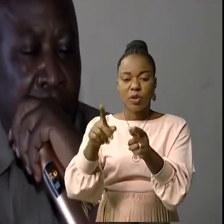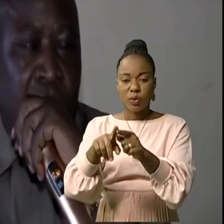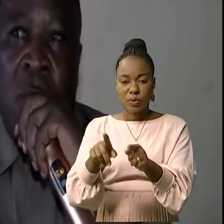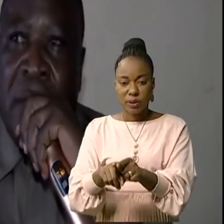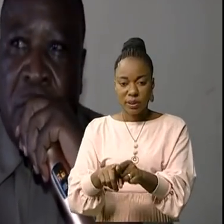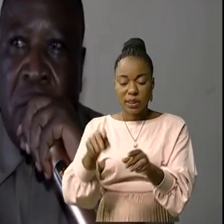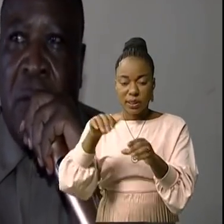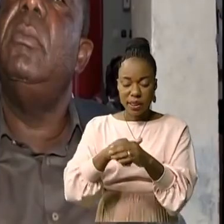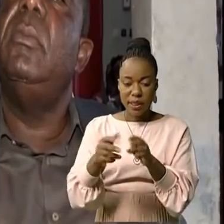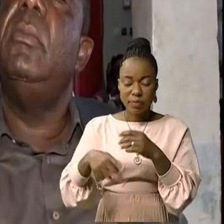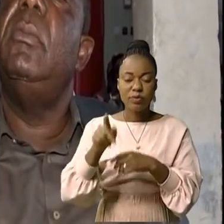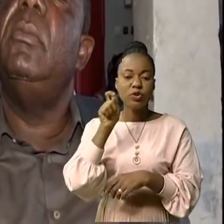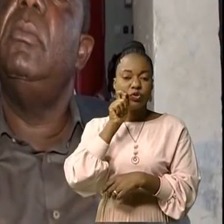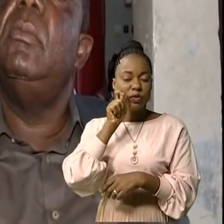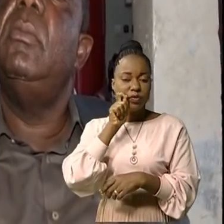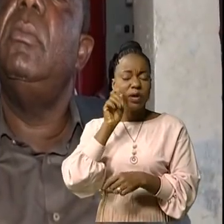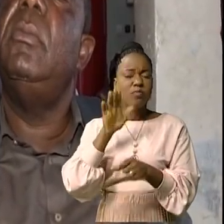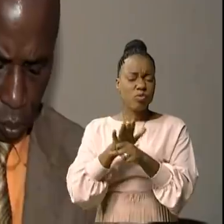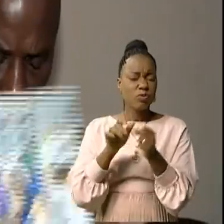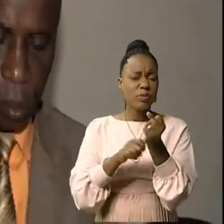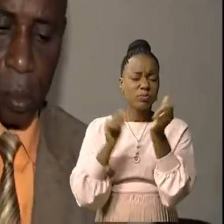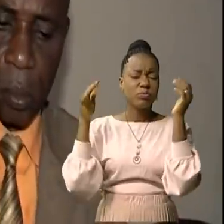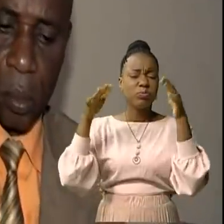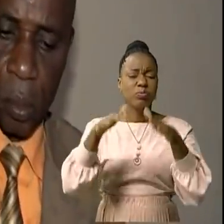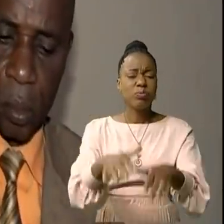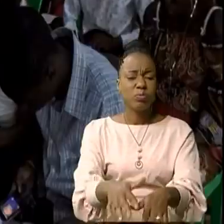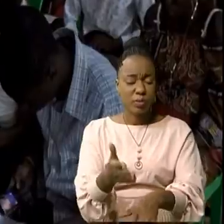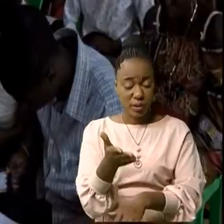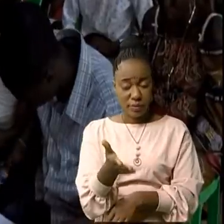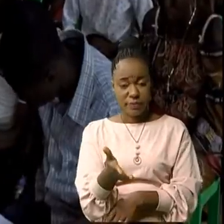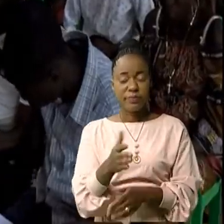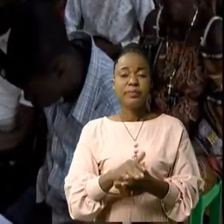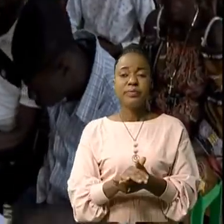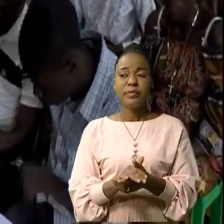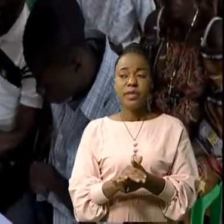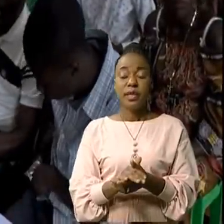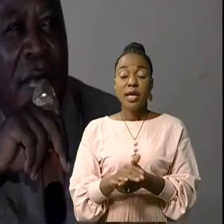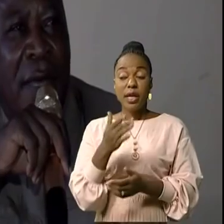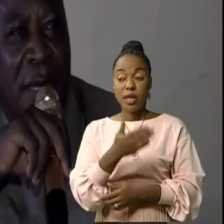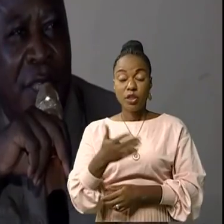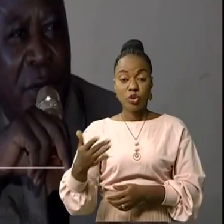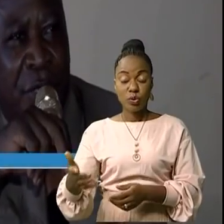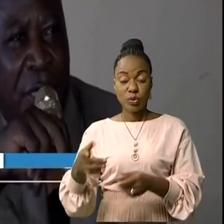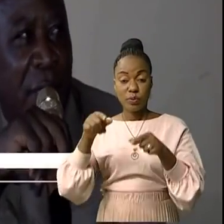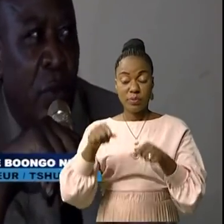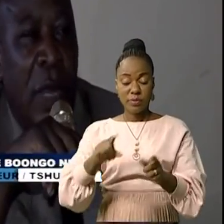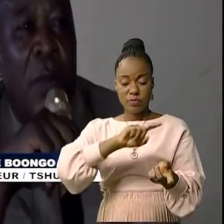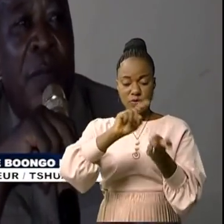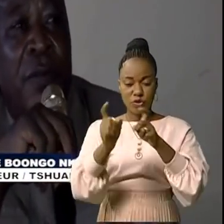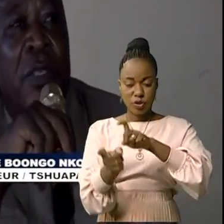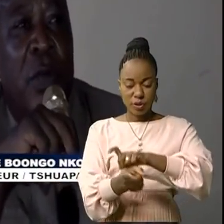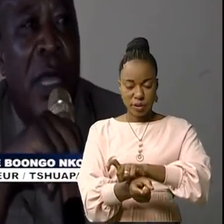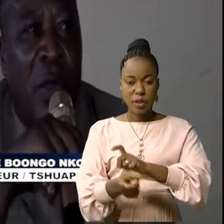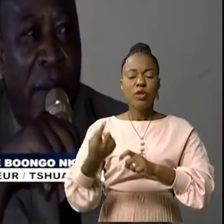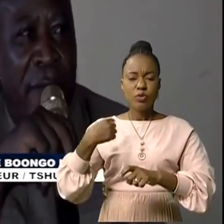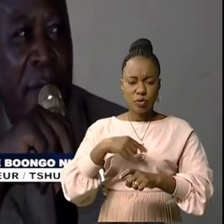Pancrassebongankoy en présence de plusieurs autorités politico-administratives. Les choses viennent de changer. Nous n'avons